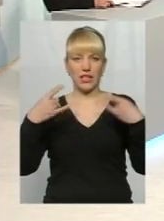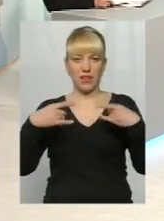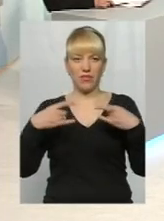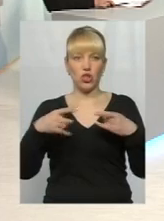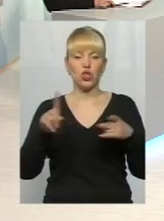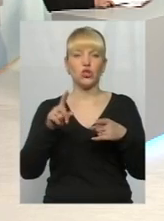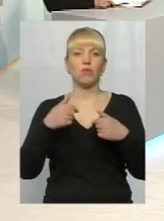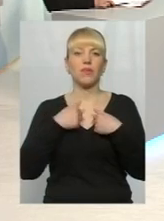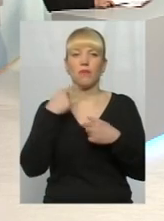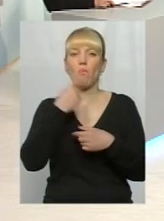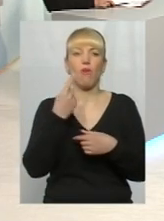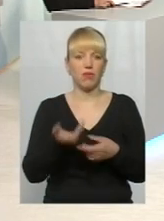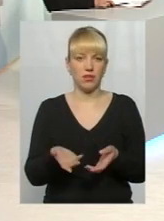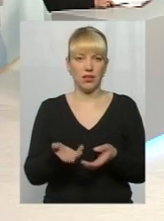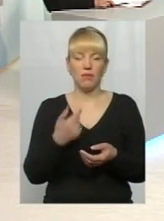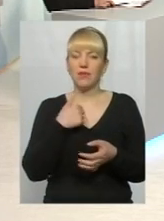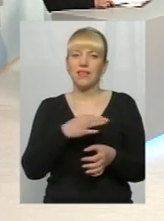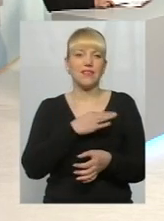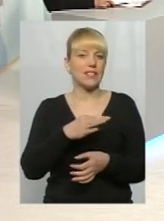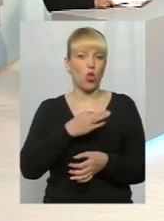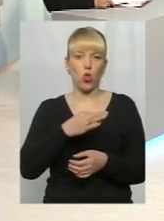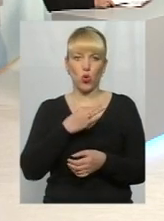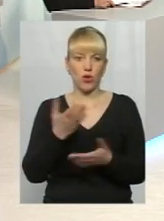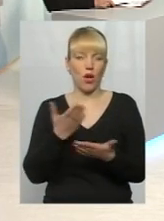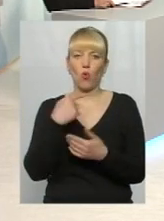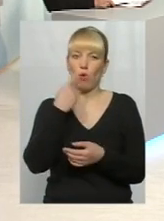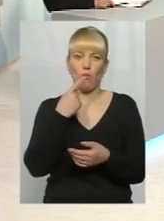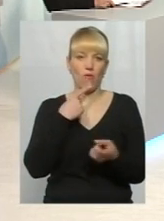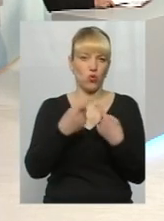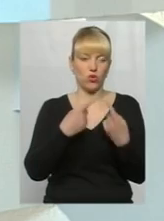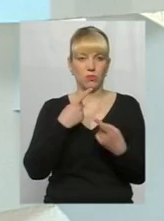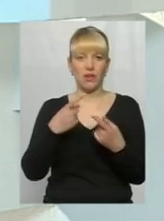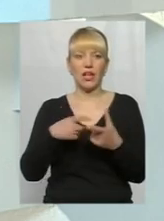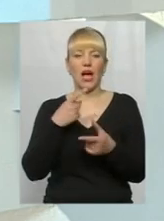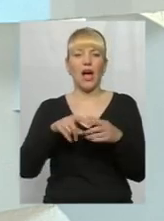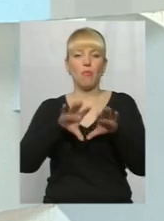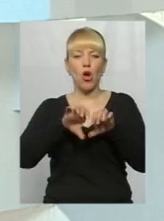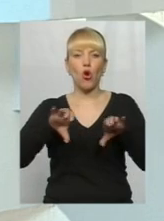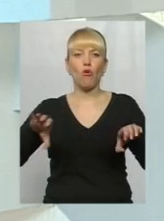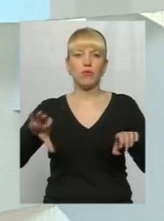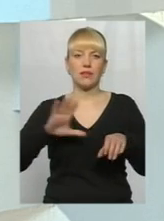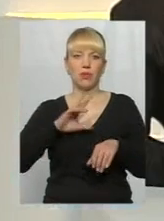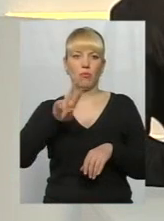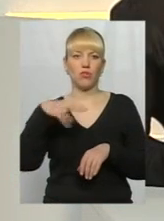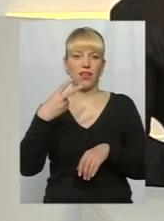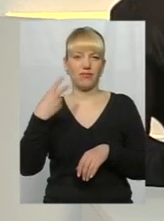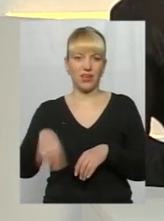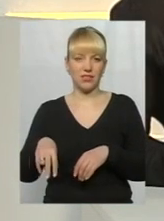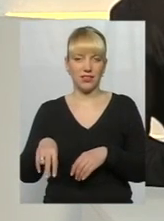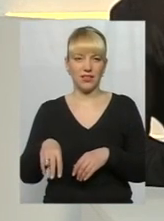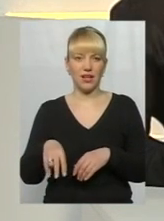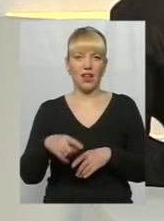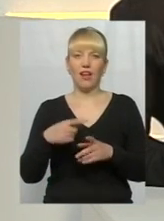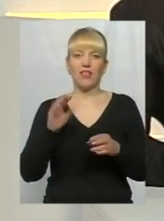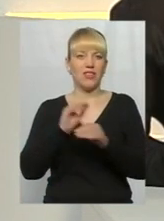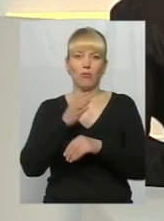що мені мова, мені все одно, якою мовою розмовляти, аби ковбаса була по 2,20. Ну і не додав, що там ще горілка